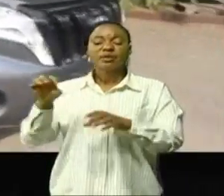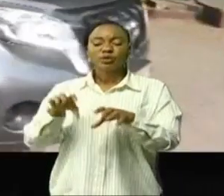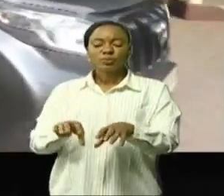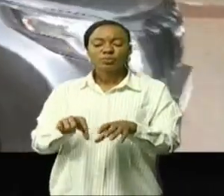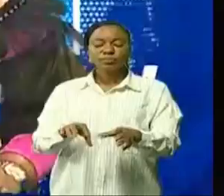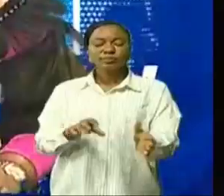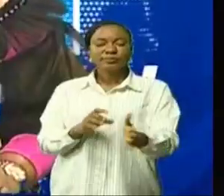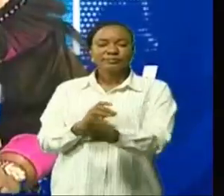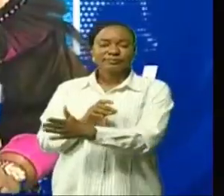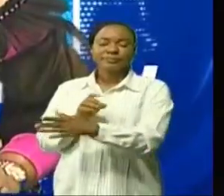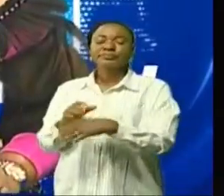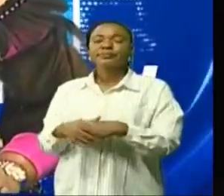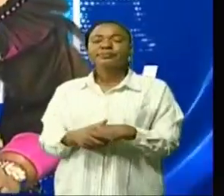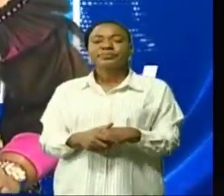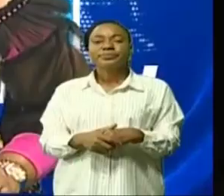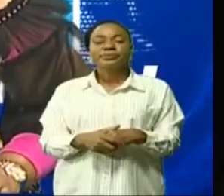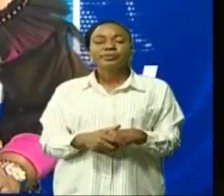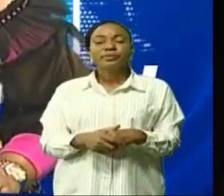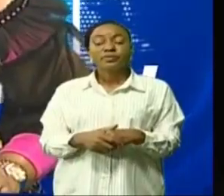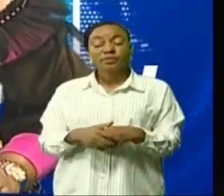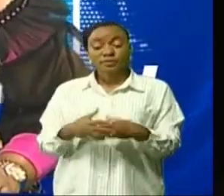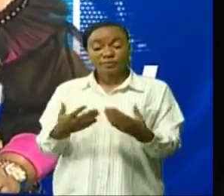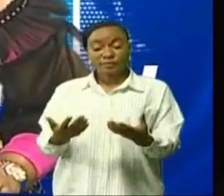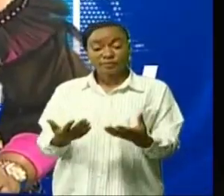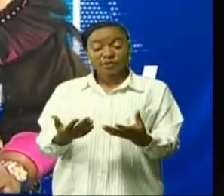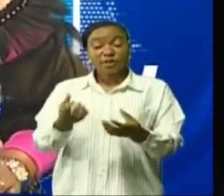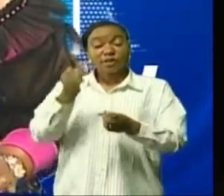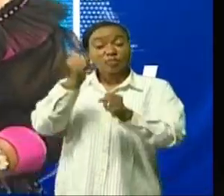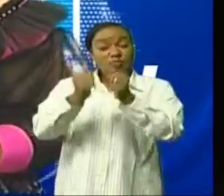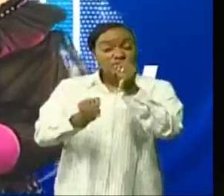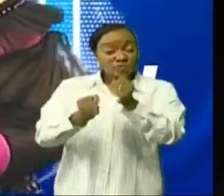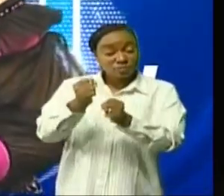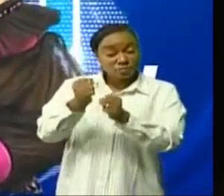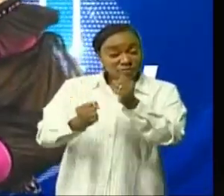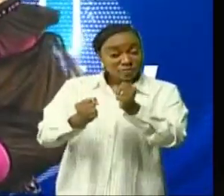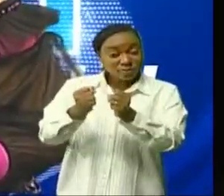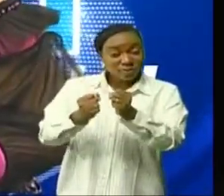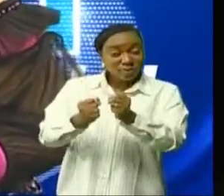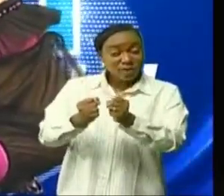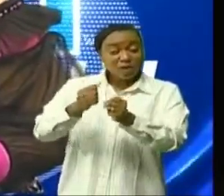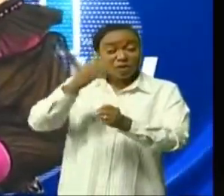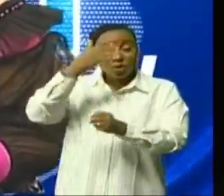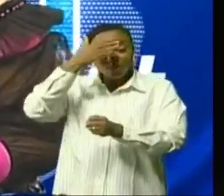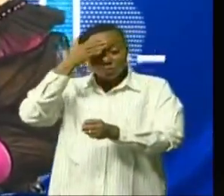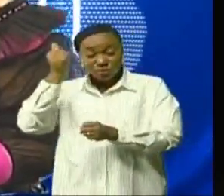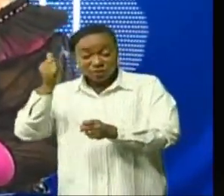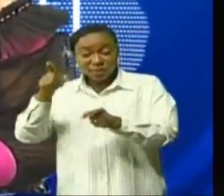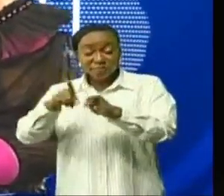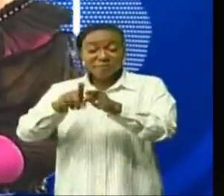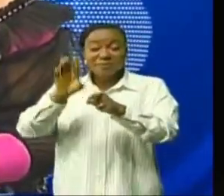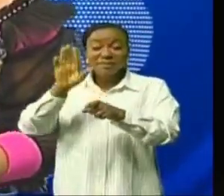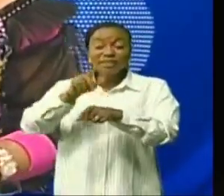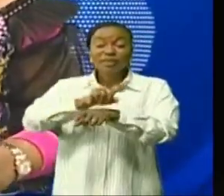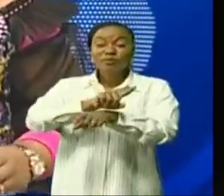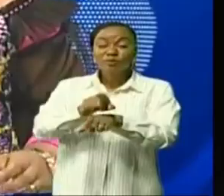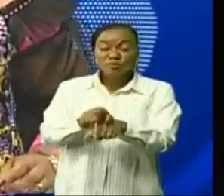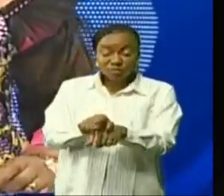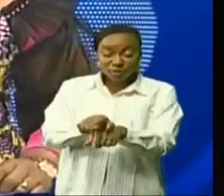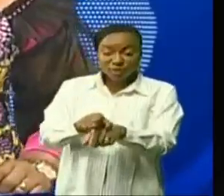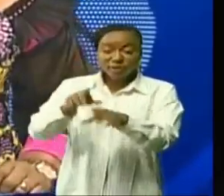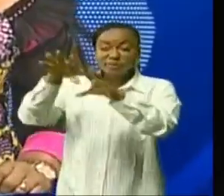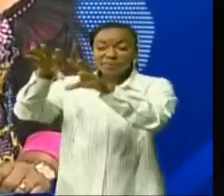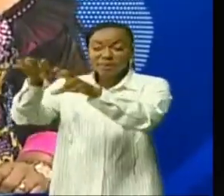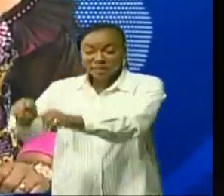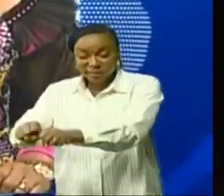RDC. Quel véhicule peut-il être ramené à la fourrière ? La question reste posée. L'on assiste ce dernier temps